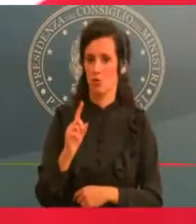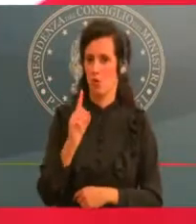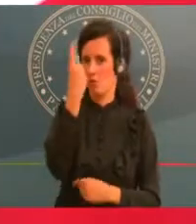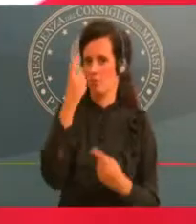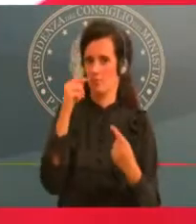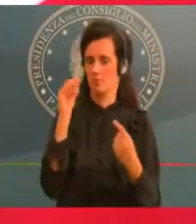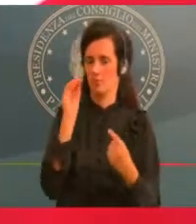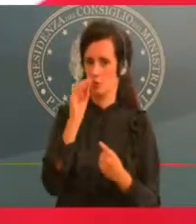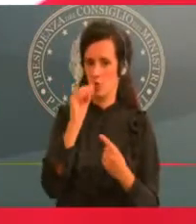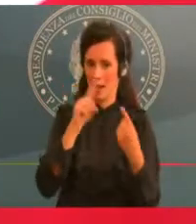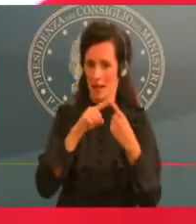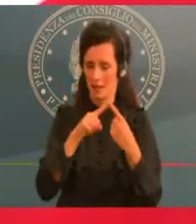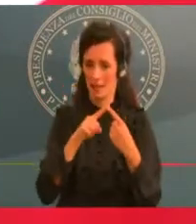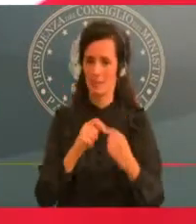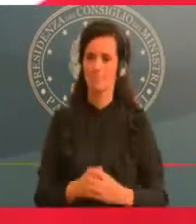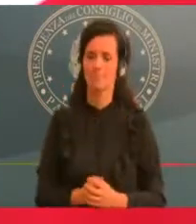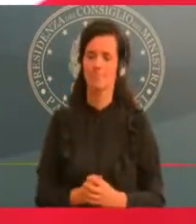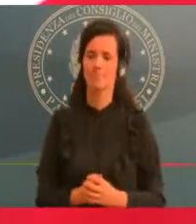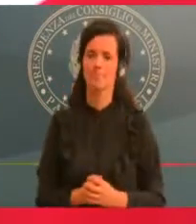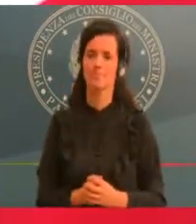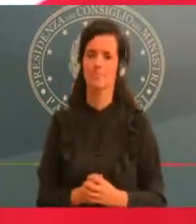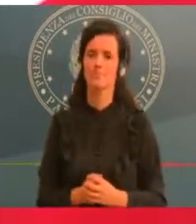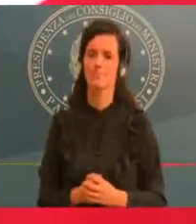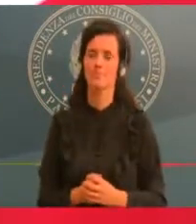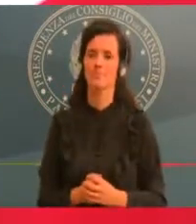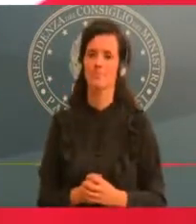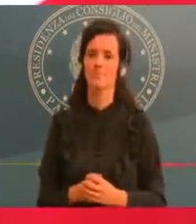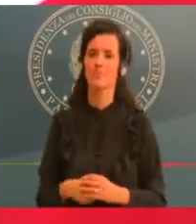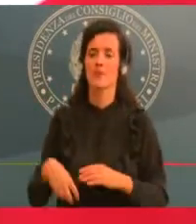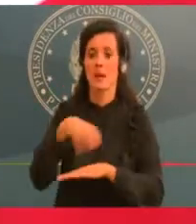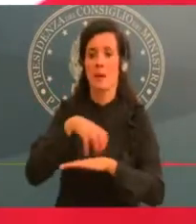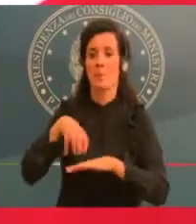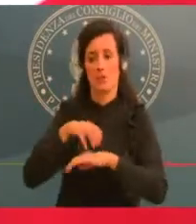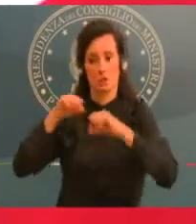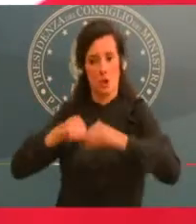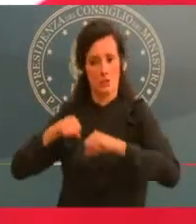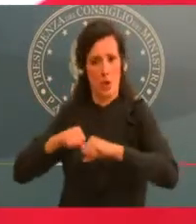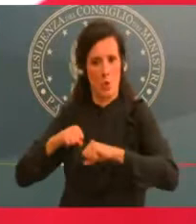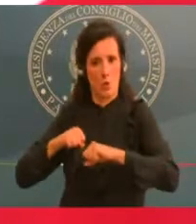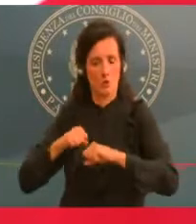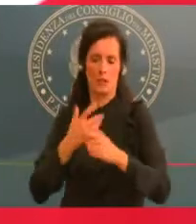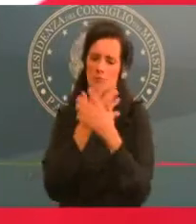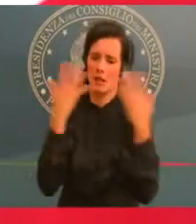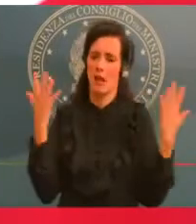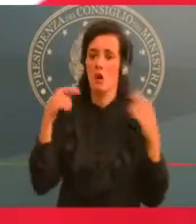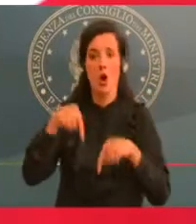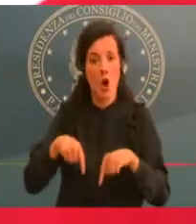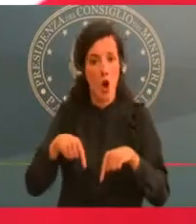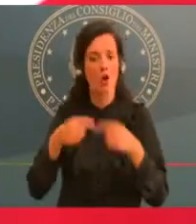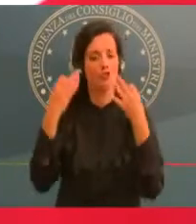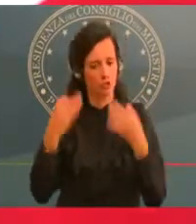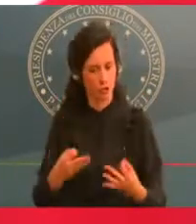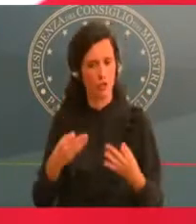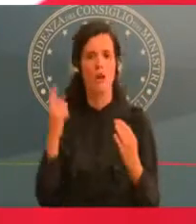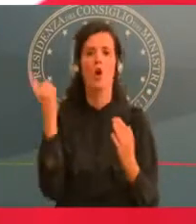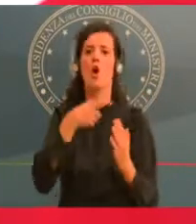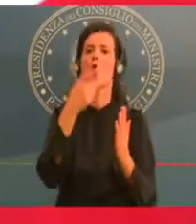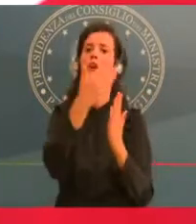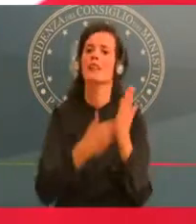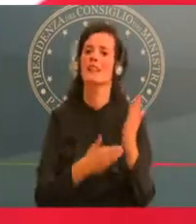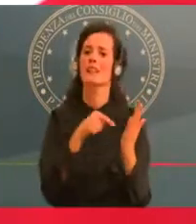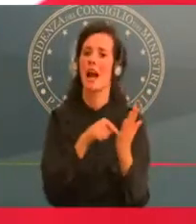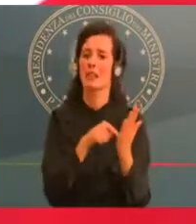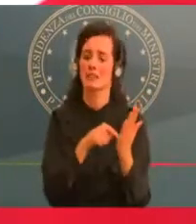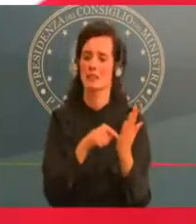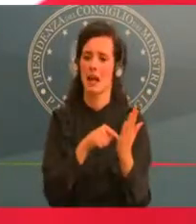fa ha adottato un'ordinanza assolutamente aggiornata rispetto agli esiti del monitoraggio tenete